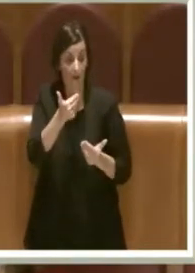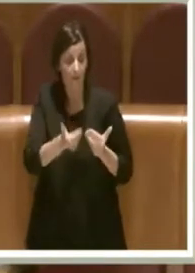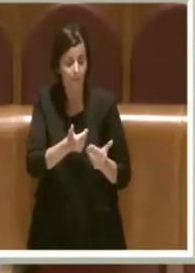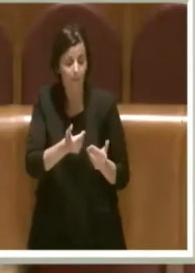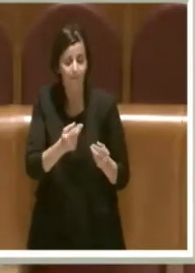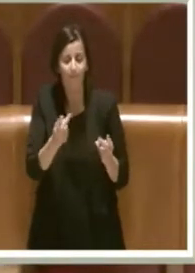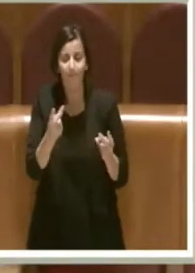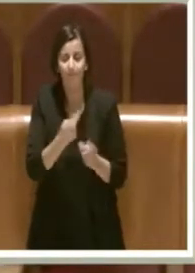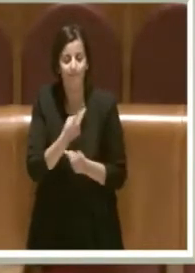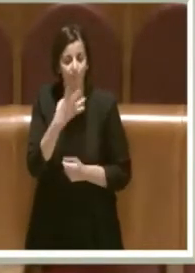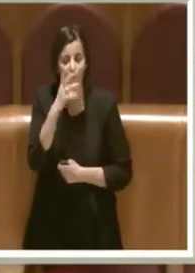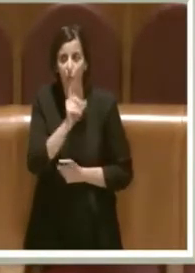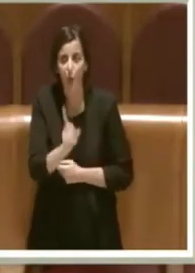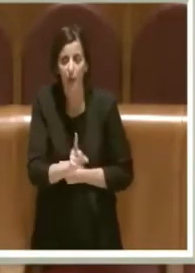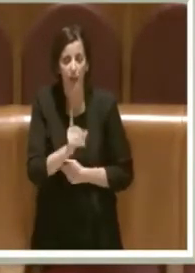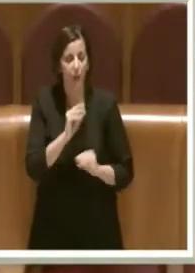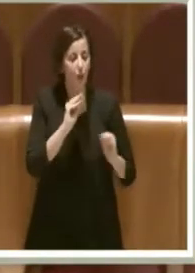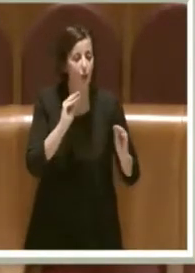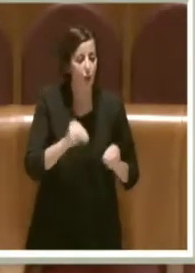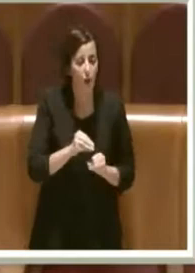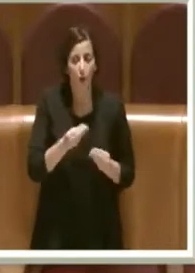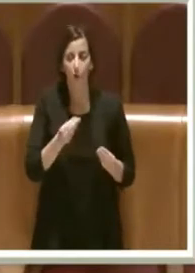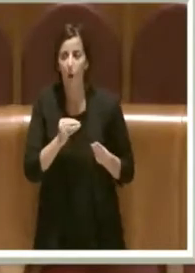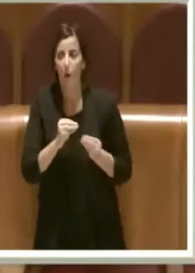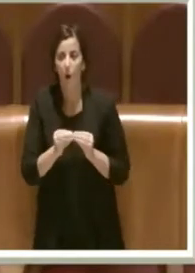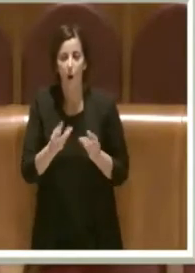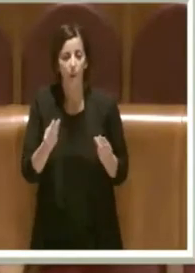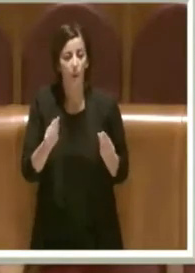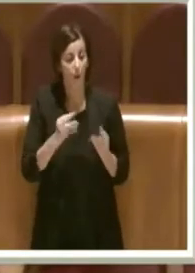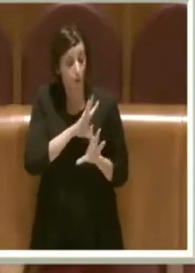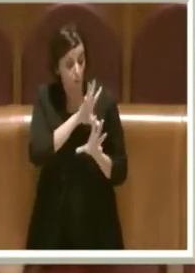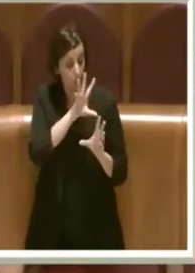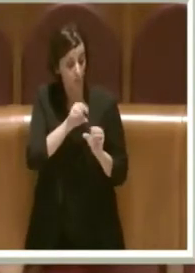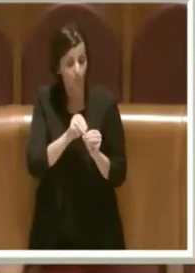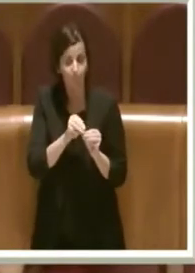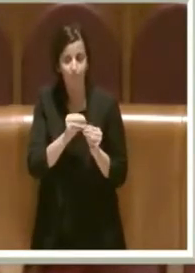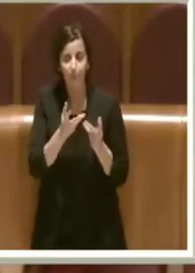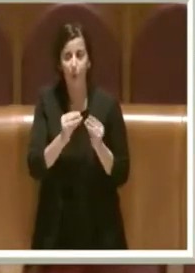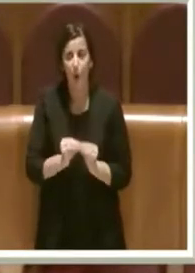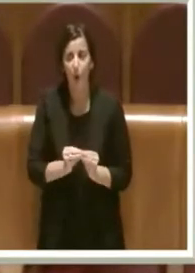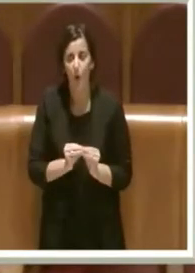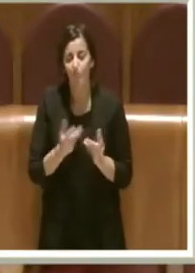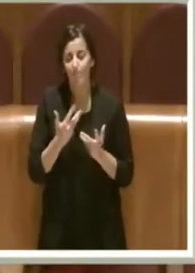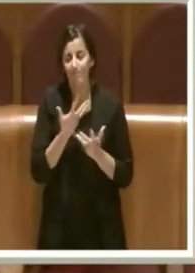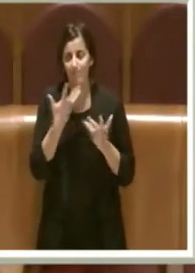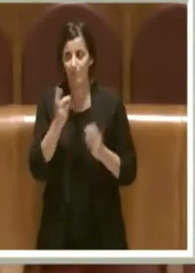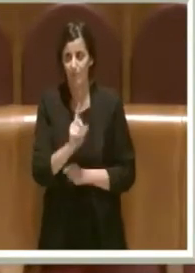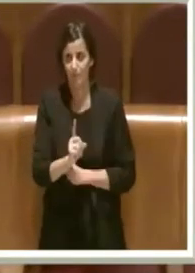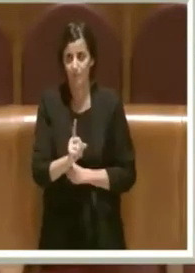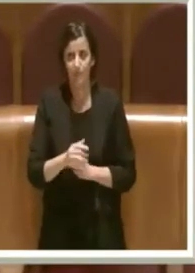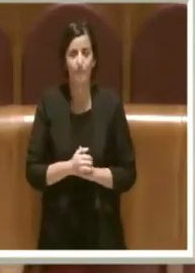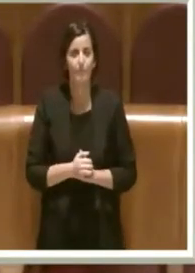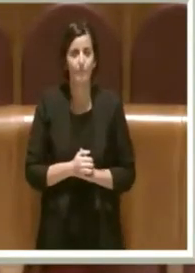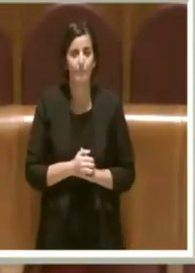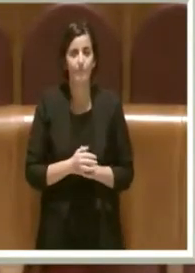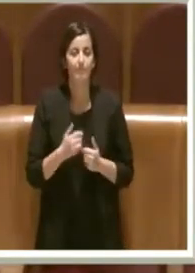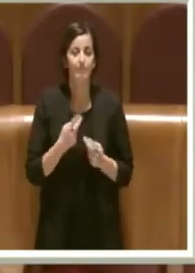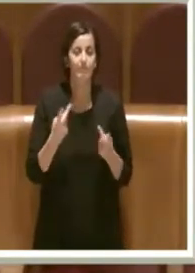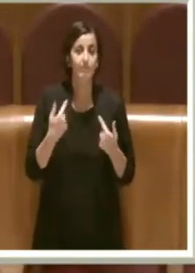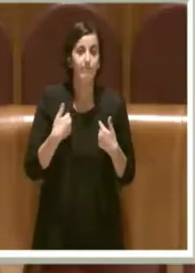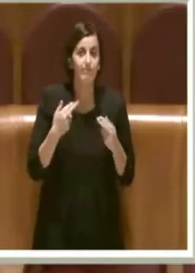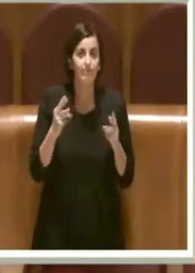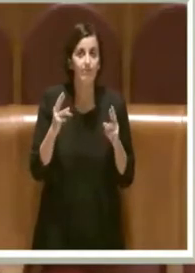si capisce dove, come, quando si vogliono fare tutte queste belle cose. Io dico, mi sarei aspettato